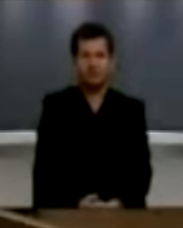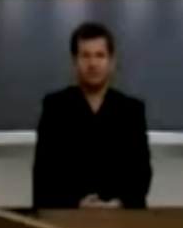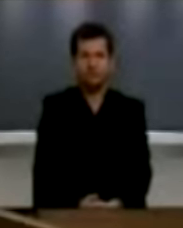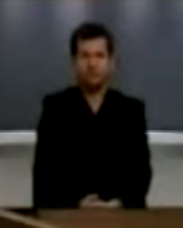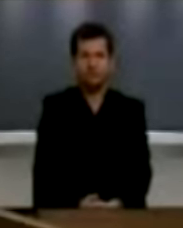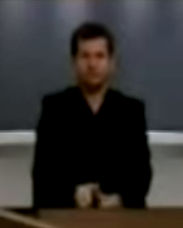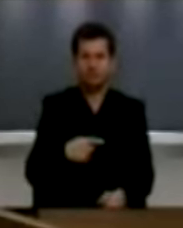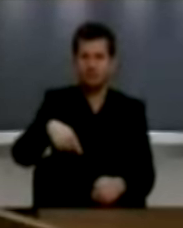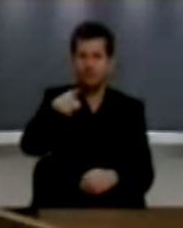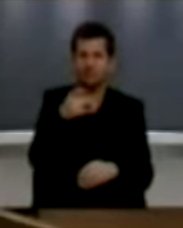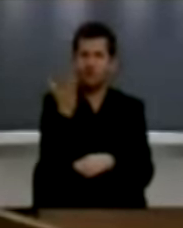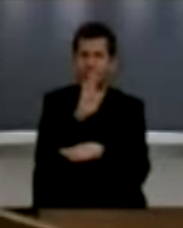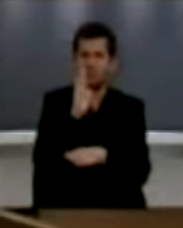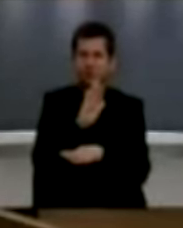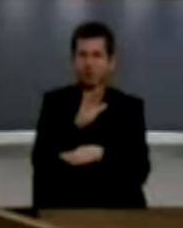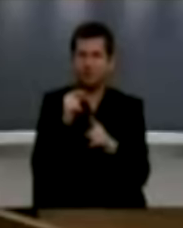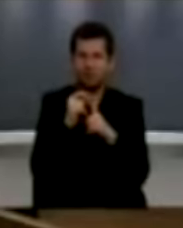Juve deputetve të lëdëkës,